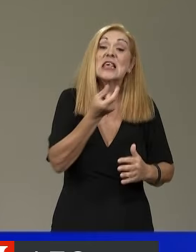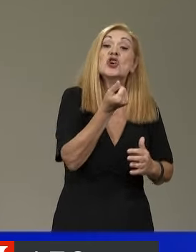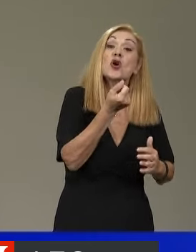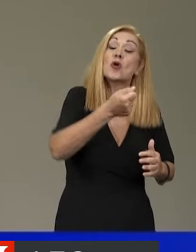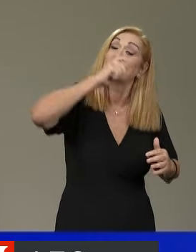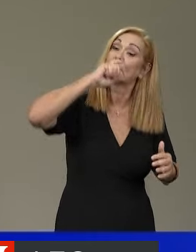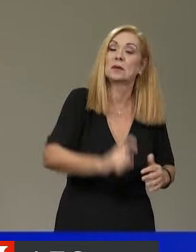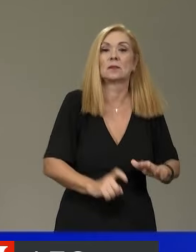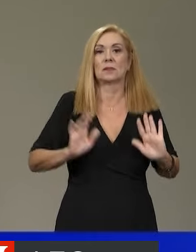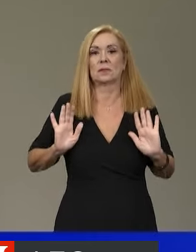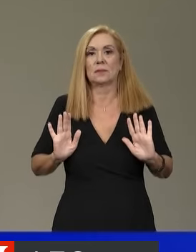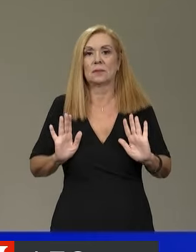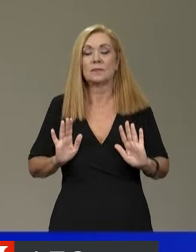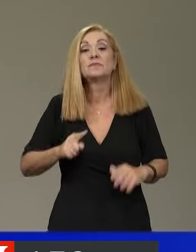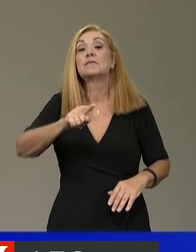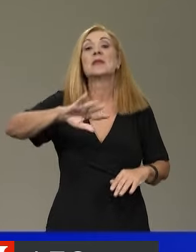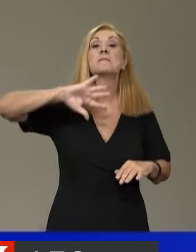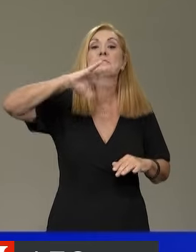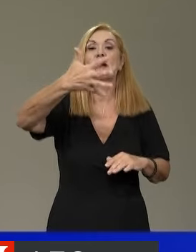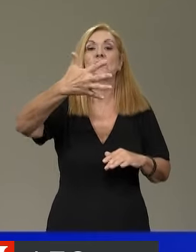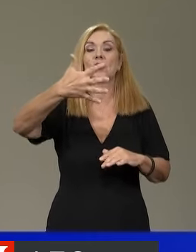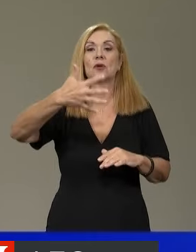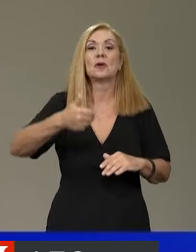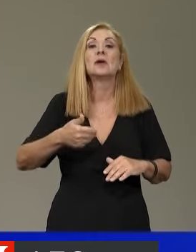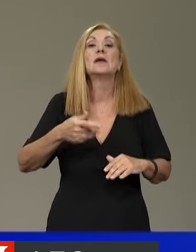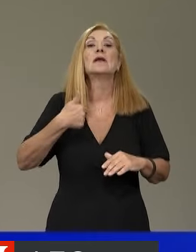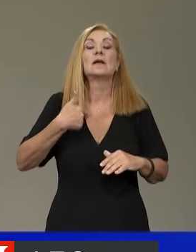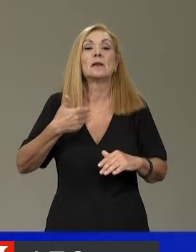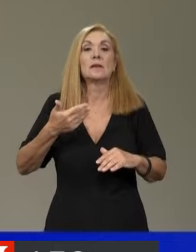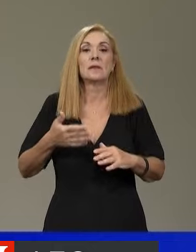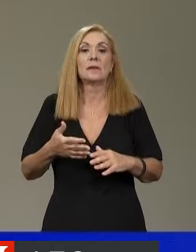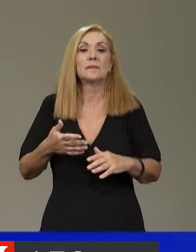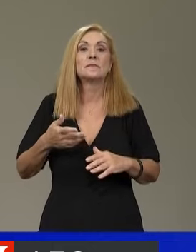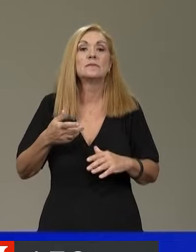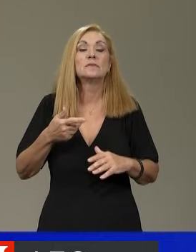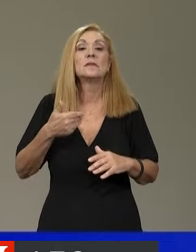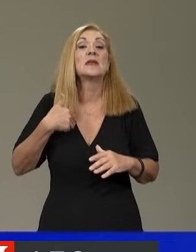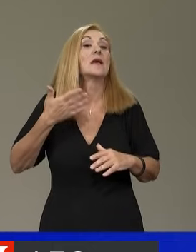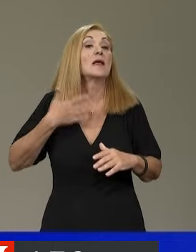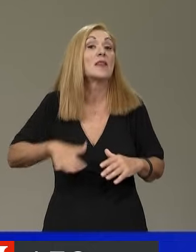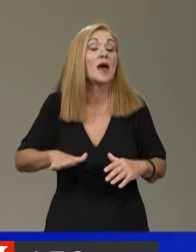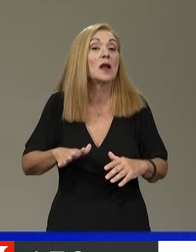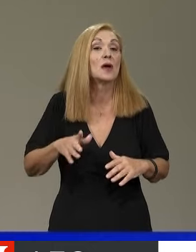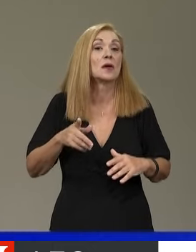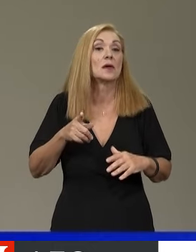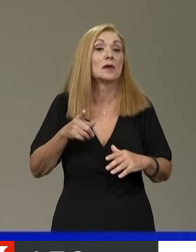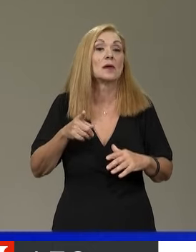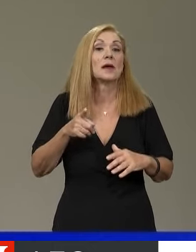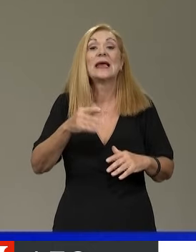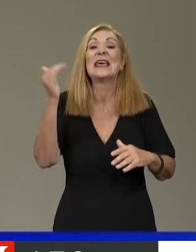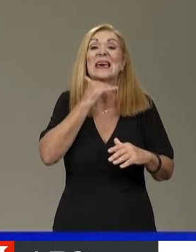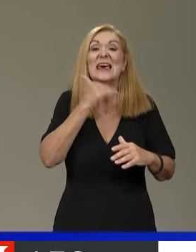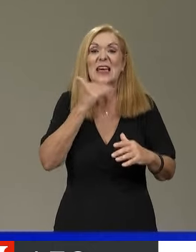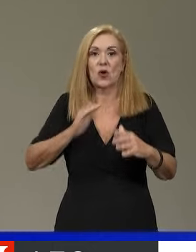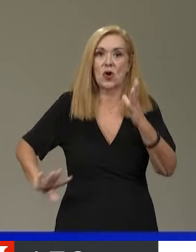επιλογή. Πέμπτον, ζητούμενη επίσης είναι η μείωση των παρενεργειών μιας γρήγορης